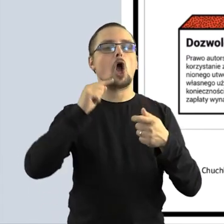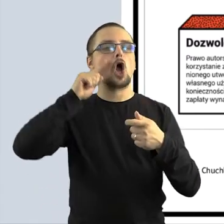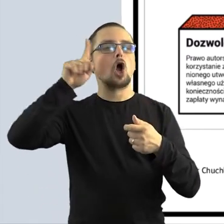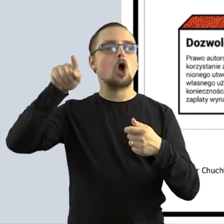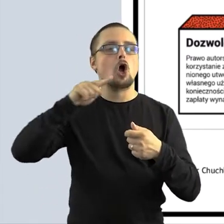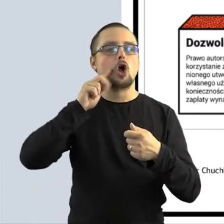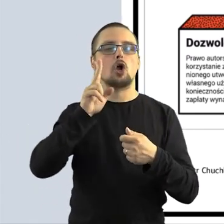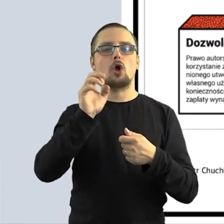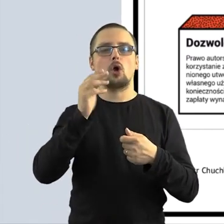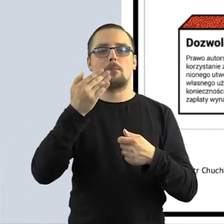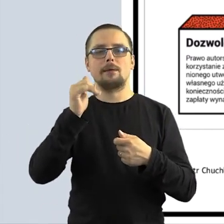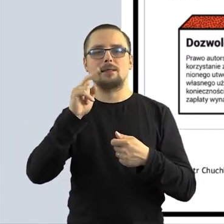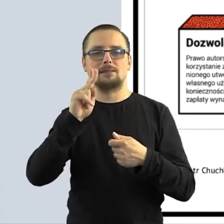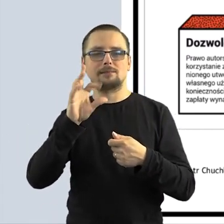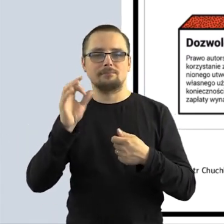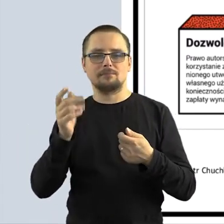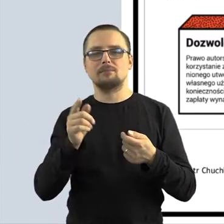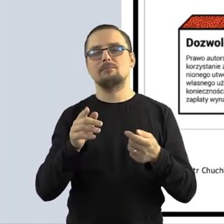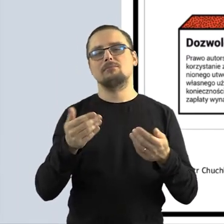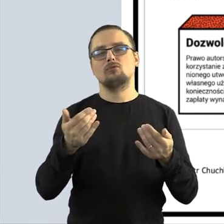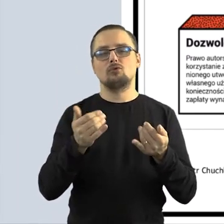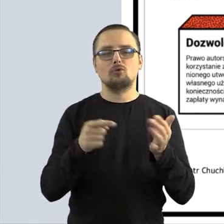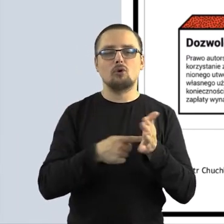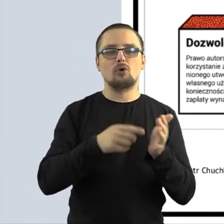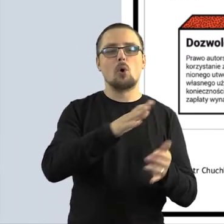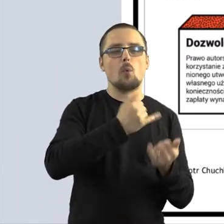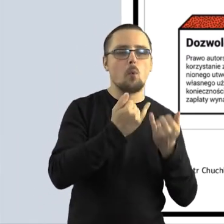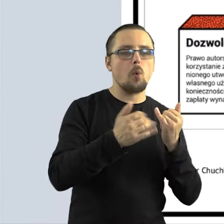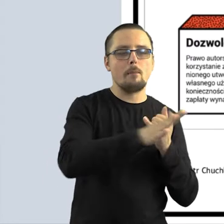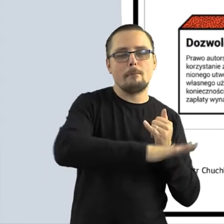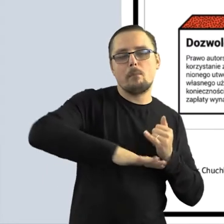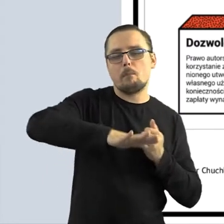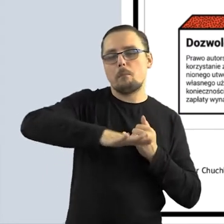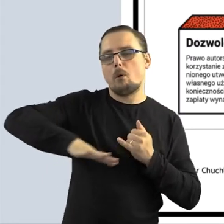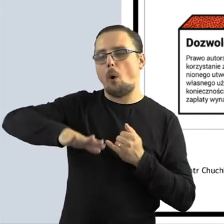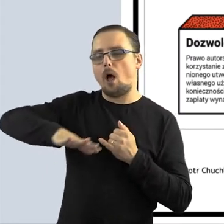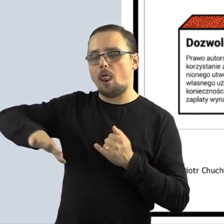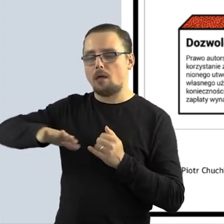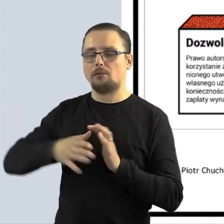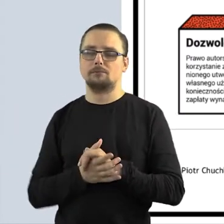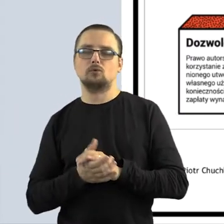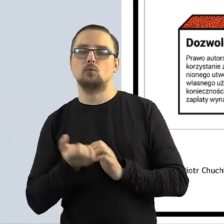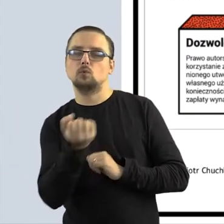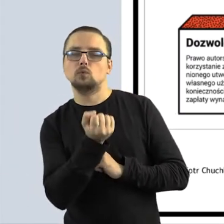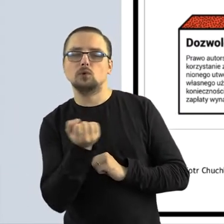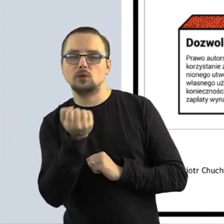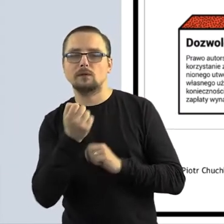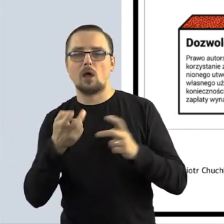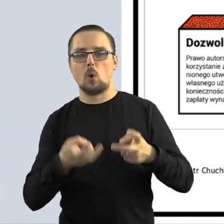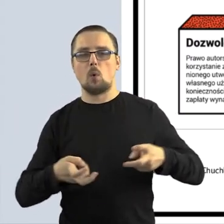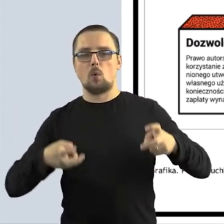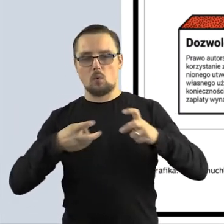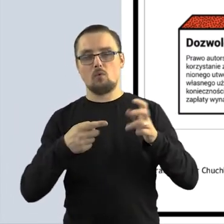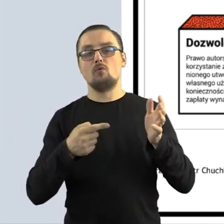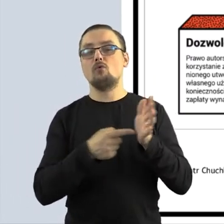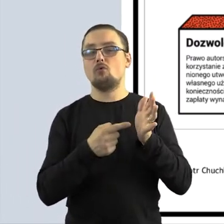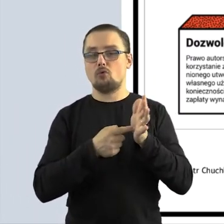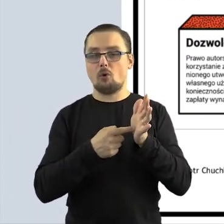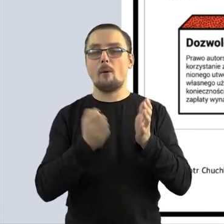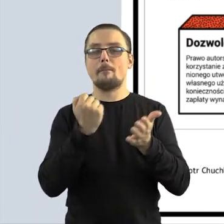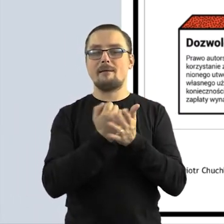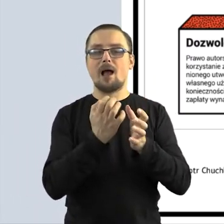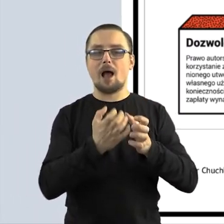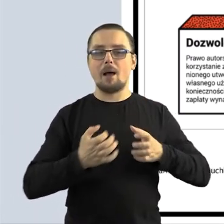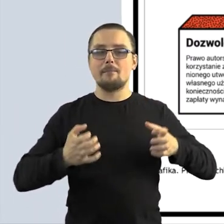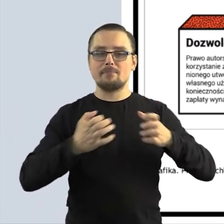itd., itd. I to są różne pola eksploatacji. I prawa majątkowe to są właśnie te prawa, które regulują w jaki sposób korzystamy z